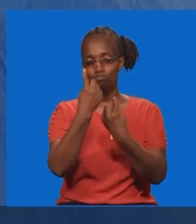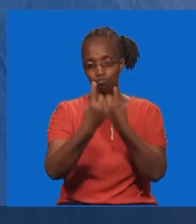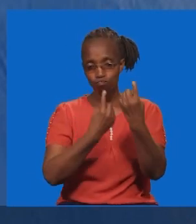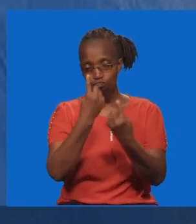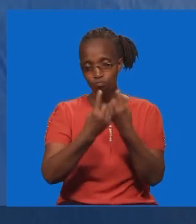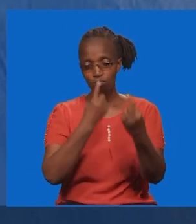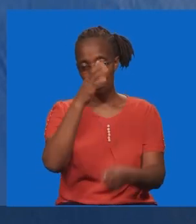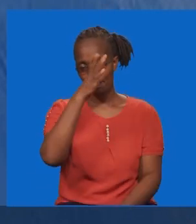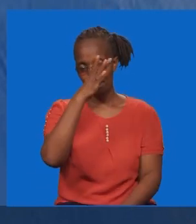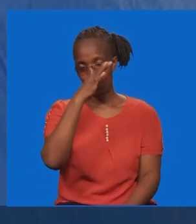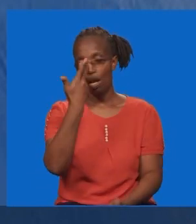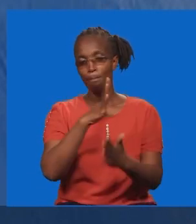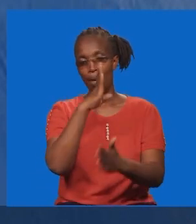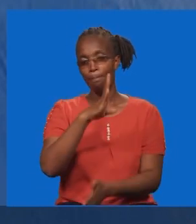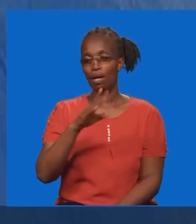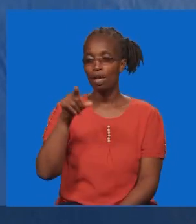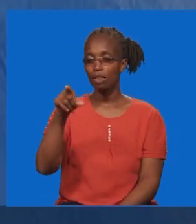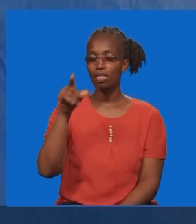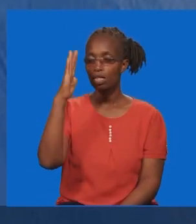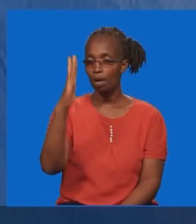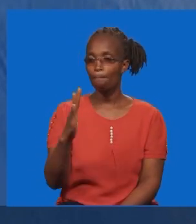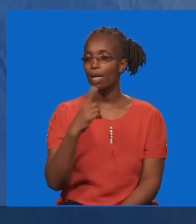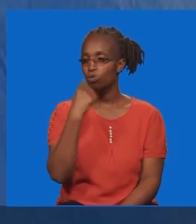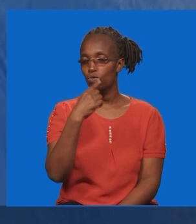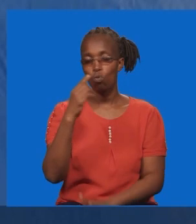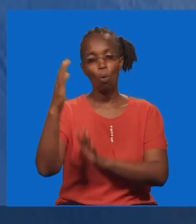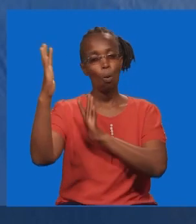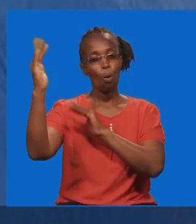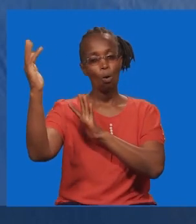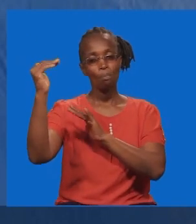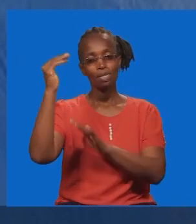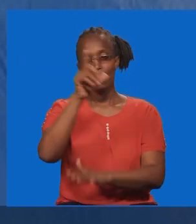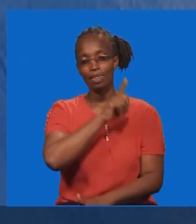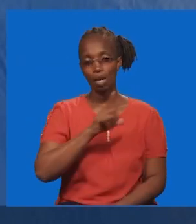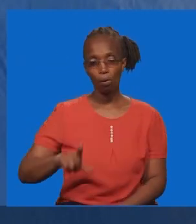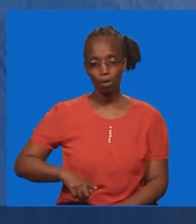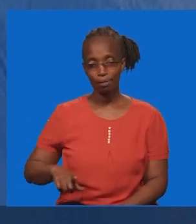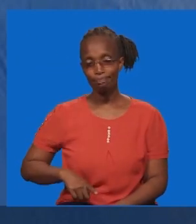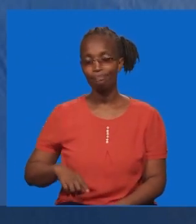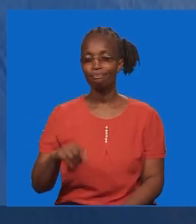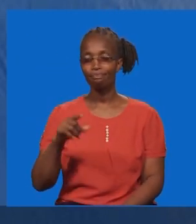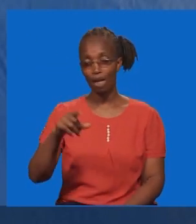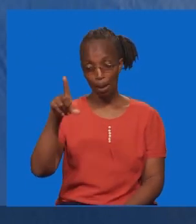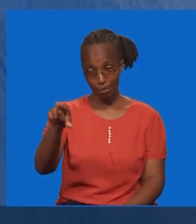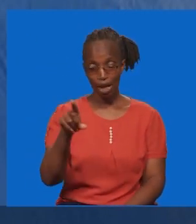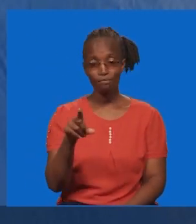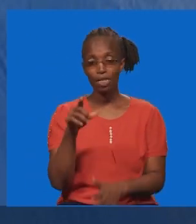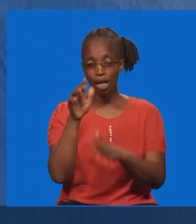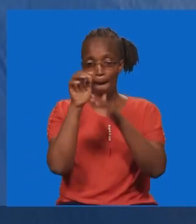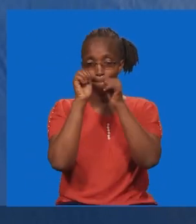ananena ya kwamba. Muyu mtu ama mtu ambaye anamutumainia buwana. Uyo